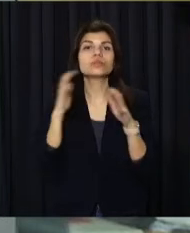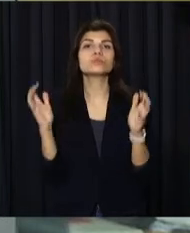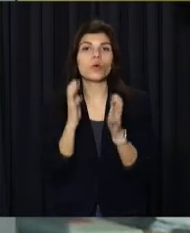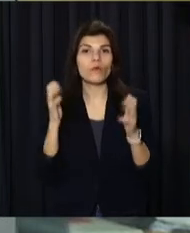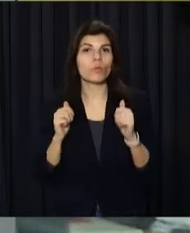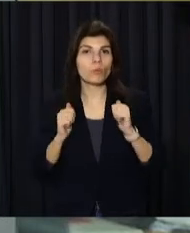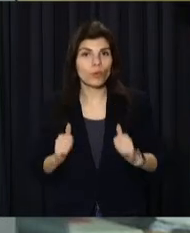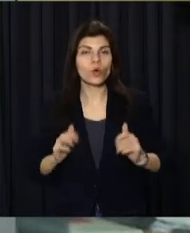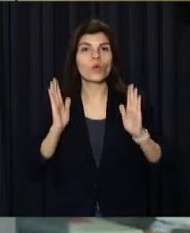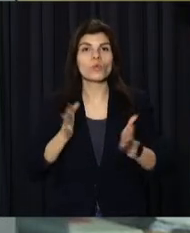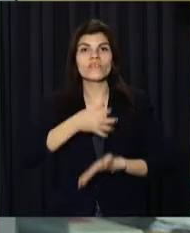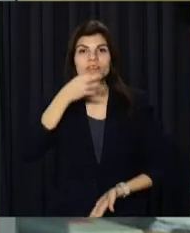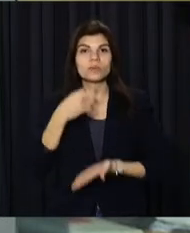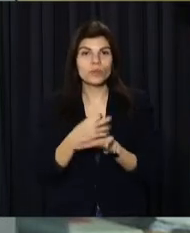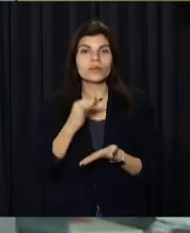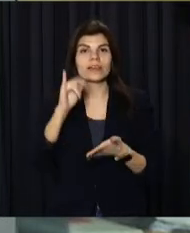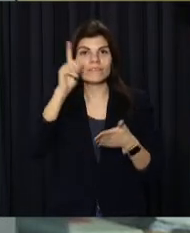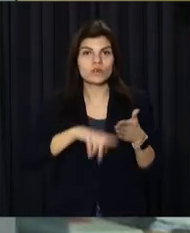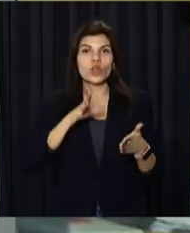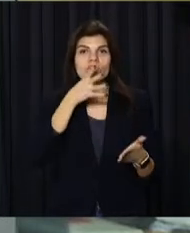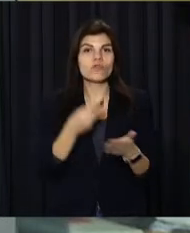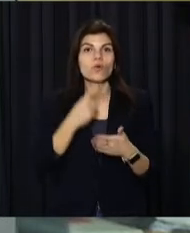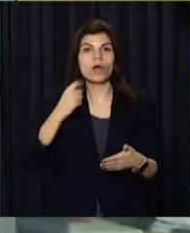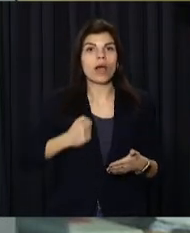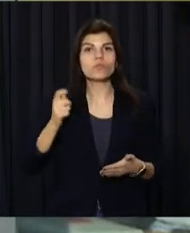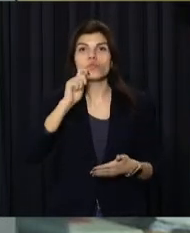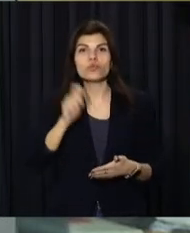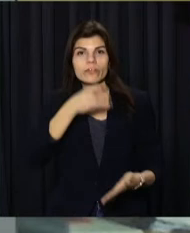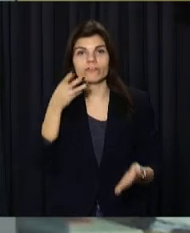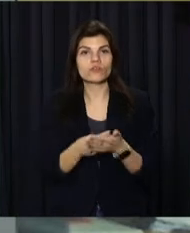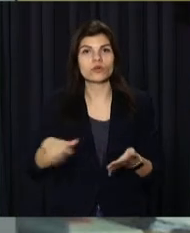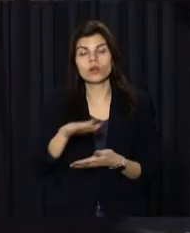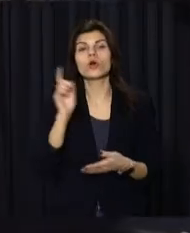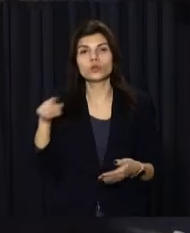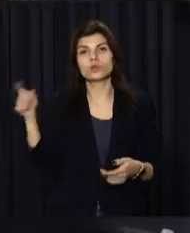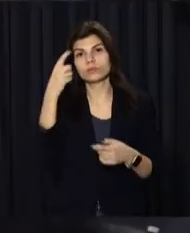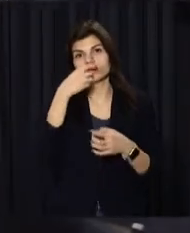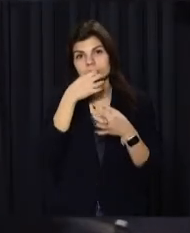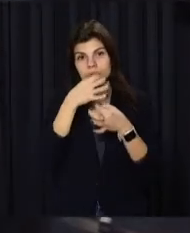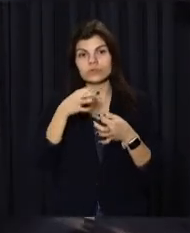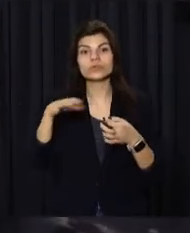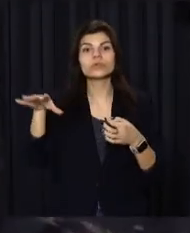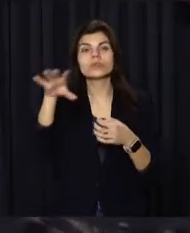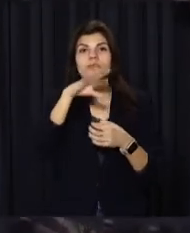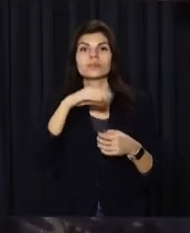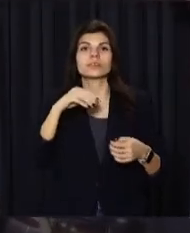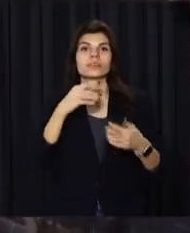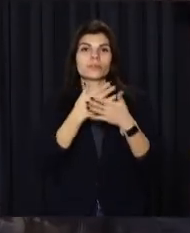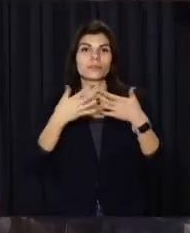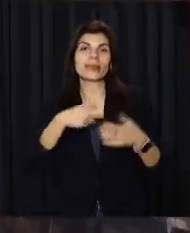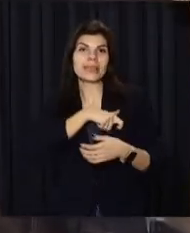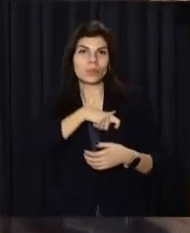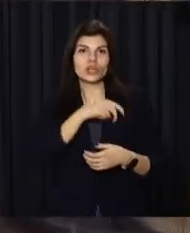спокій, бути відповідальними та вірити у свою армію. Також Гарант звернувся до можновладців, чиновників та